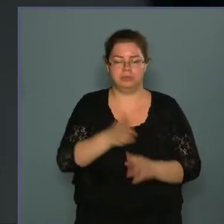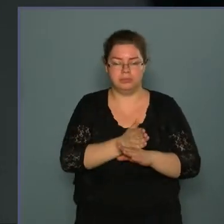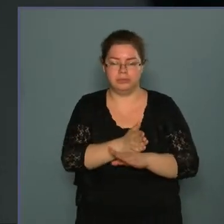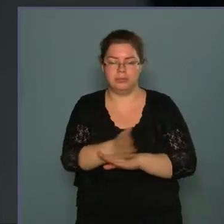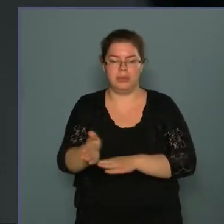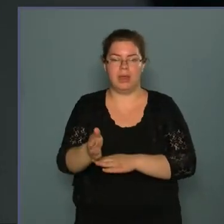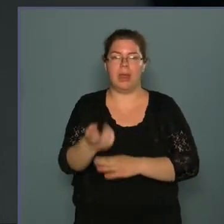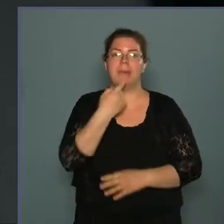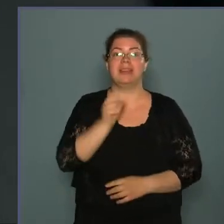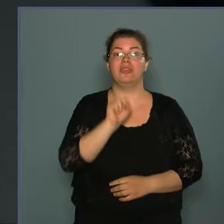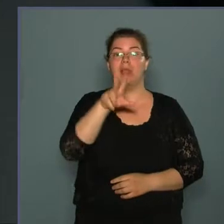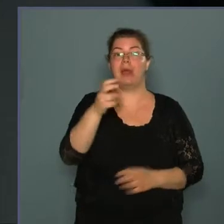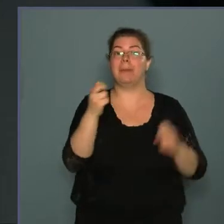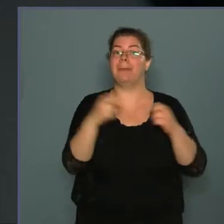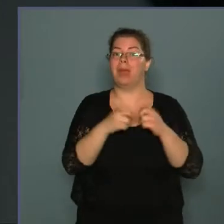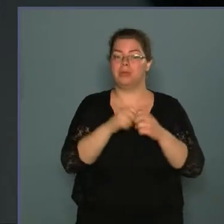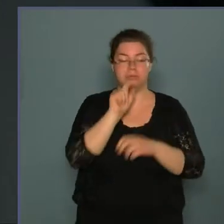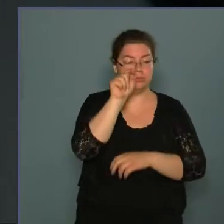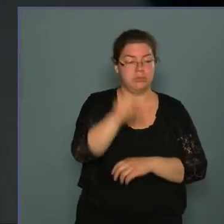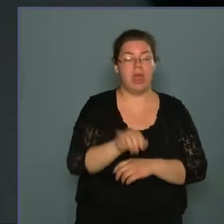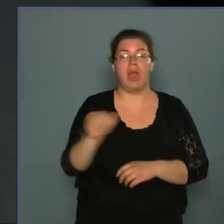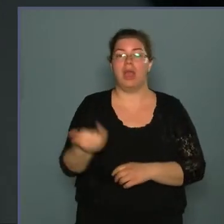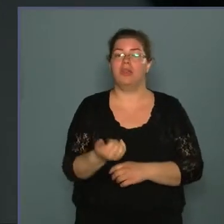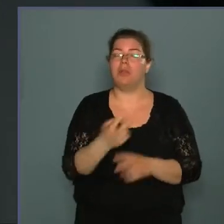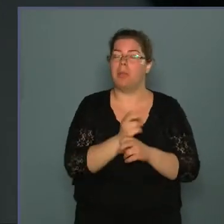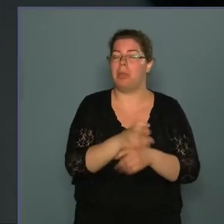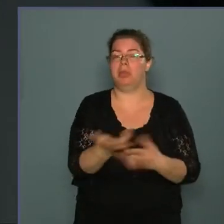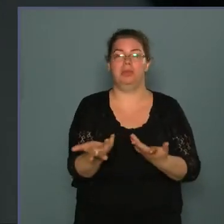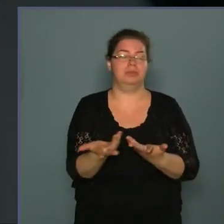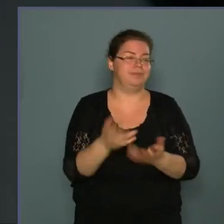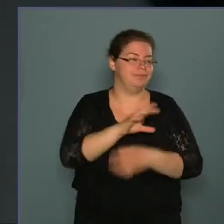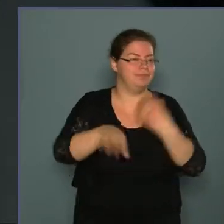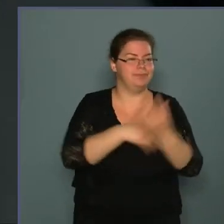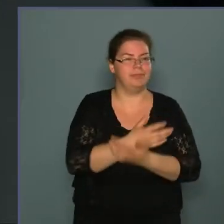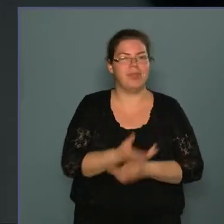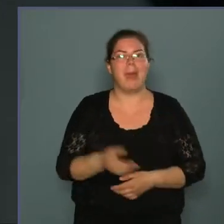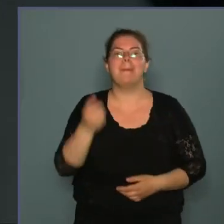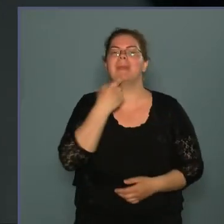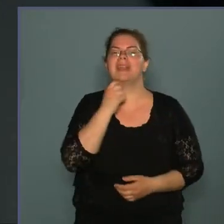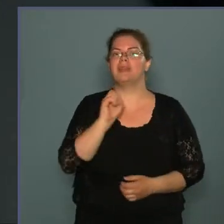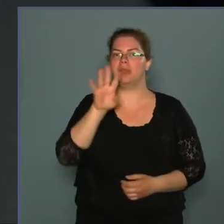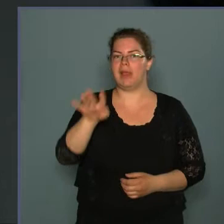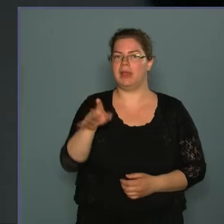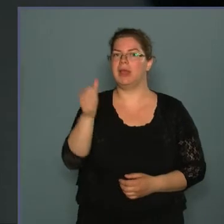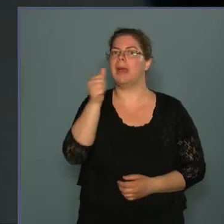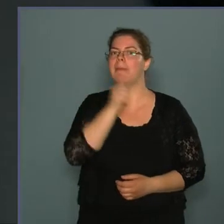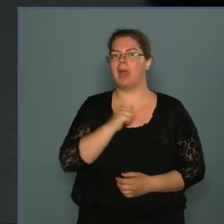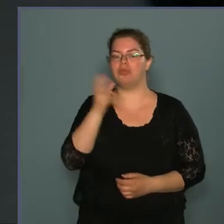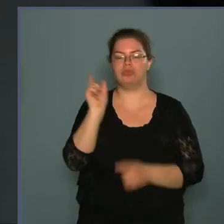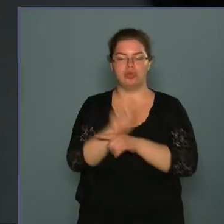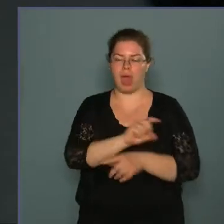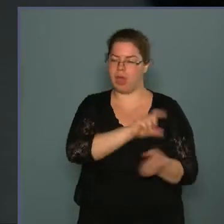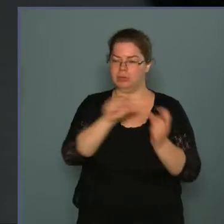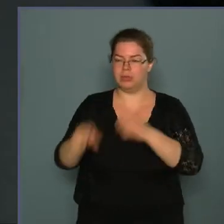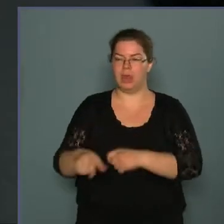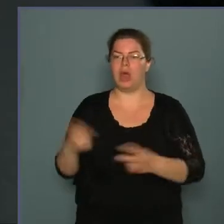13-án Bécsbe is eljutott. A Bécsi forradalom híre március 14-én este érte a Pestbudára, ahol a márciusi